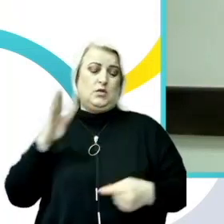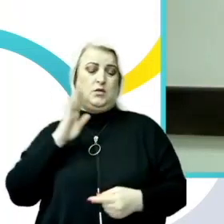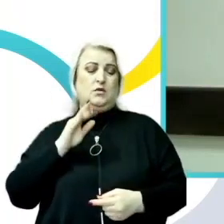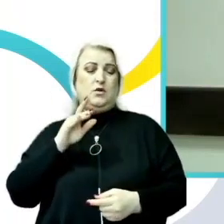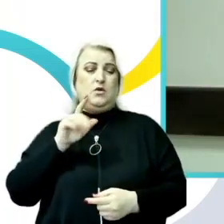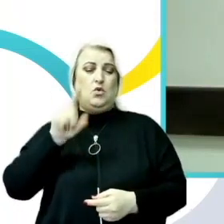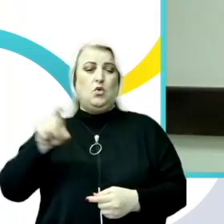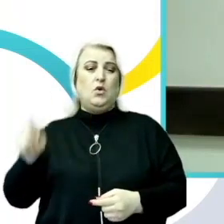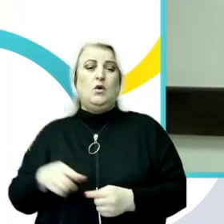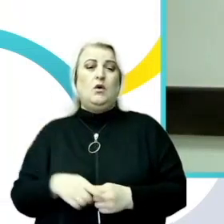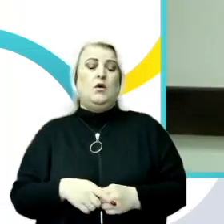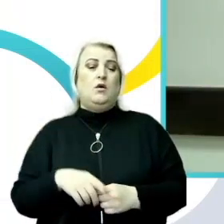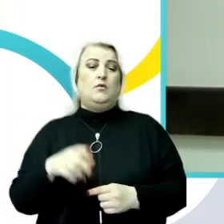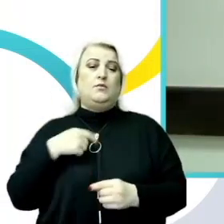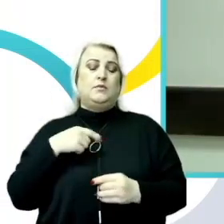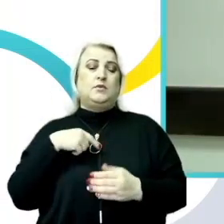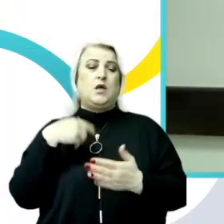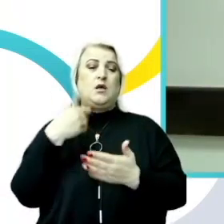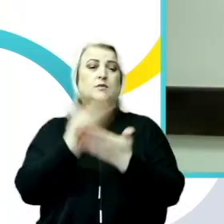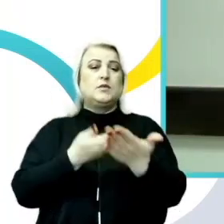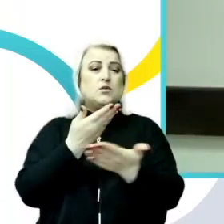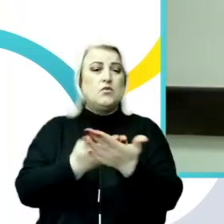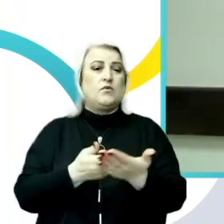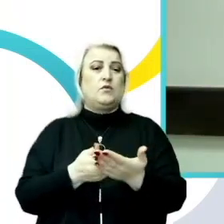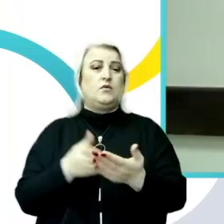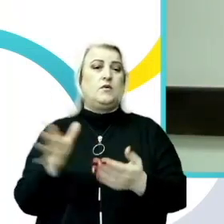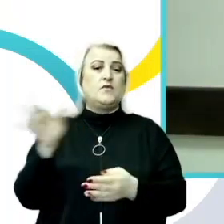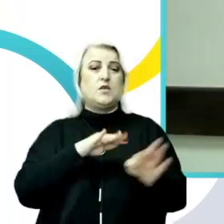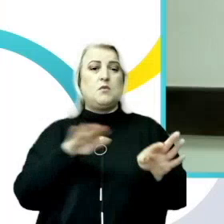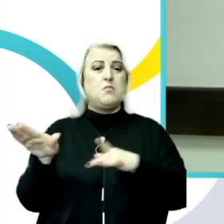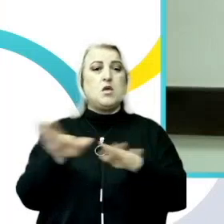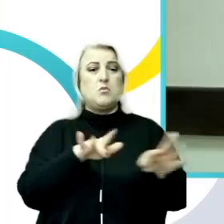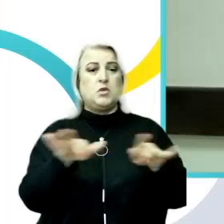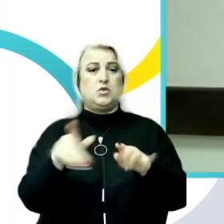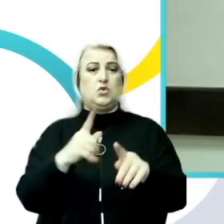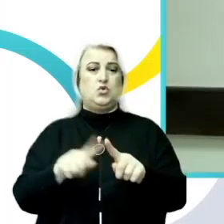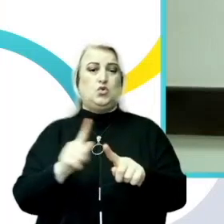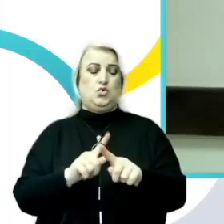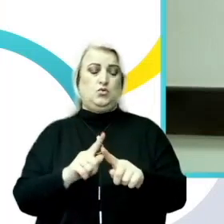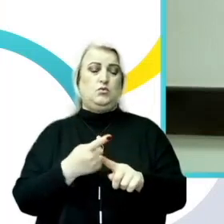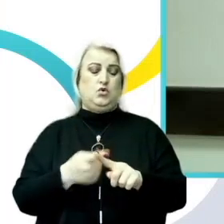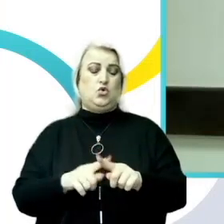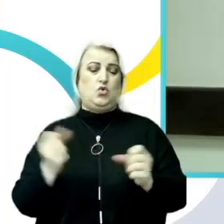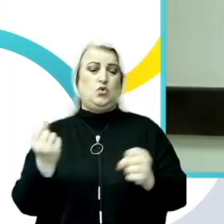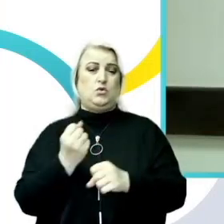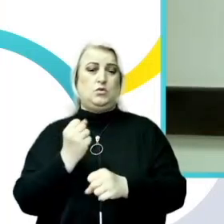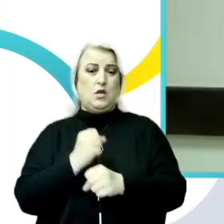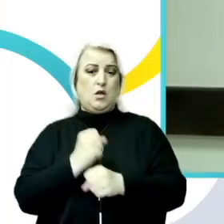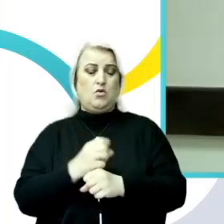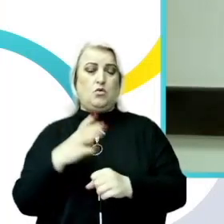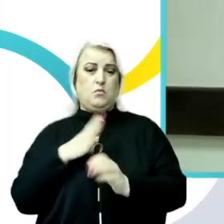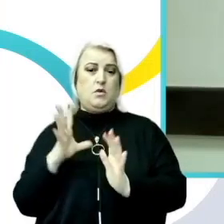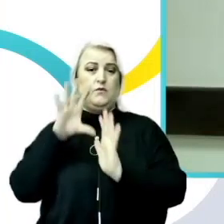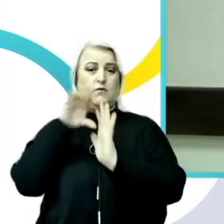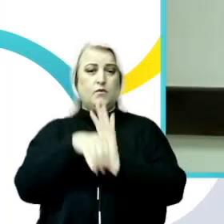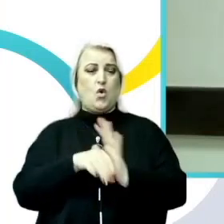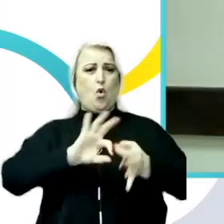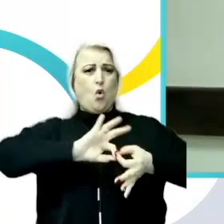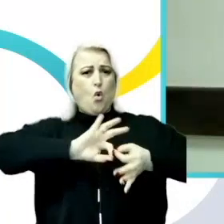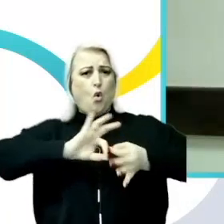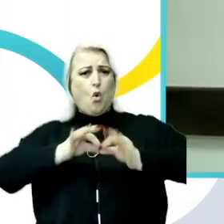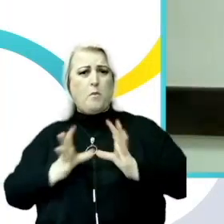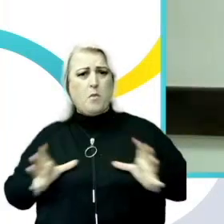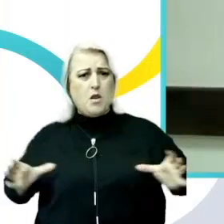recomandă ca toate măsurile care se întreprind să fie parte dintr-un sistem comprehesiv cu